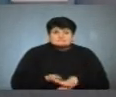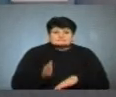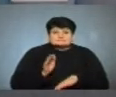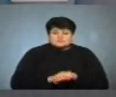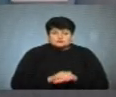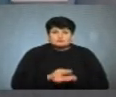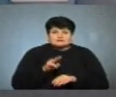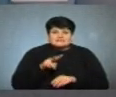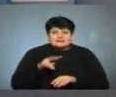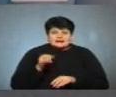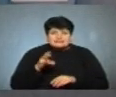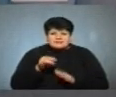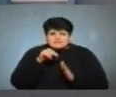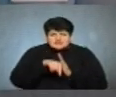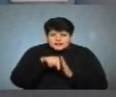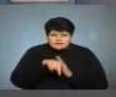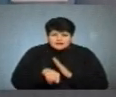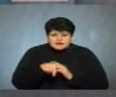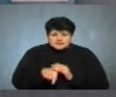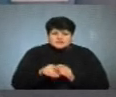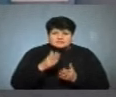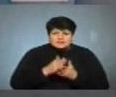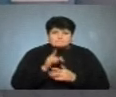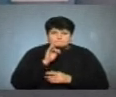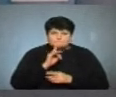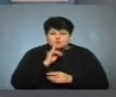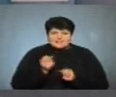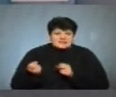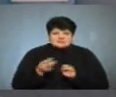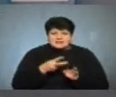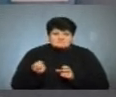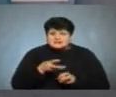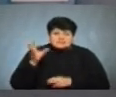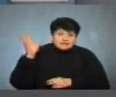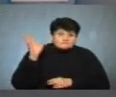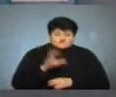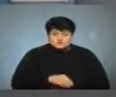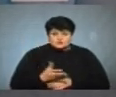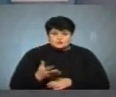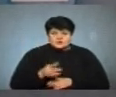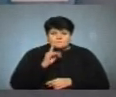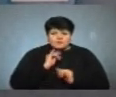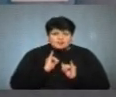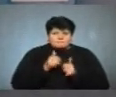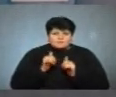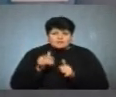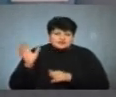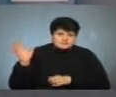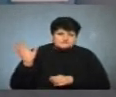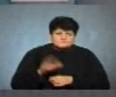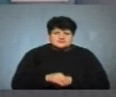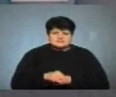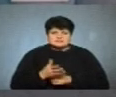тління відбувається в глибину, і поки не викинете всього мотлуху, і поки не пролиєте повністю всі